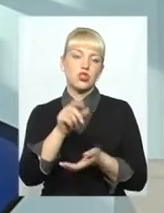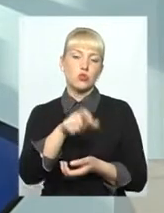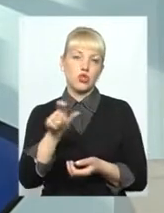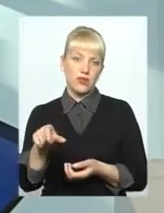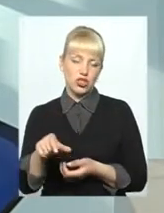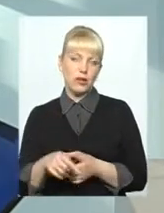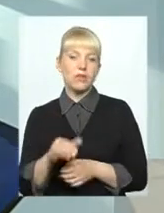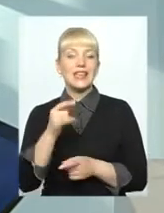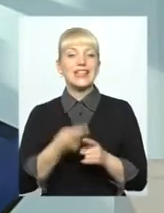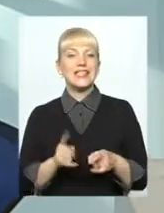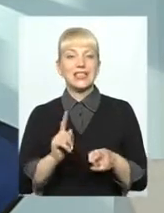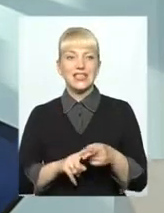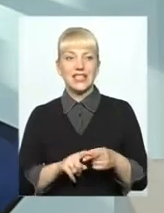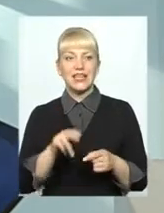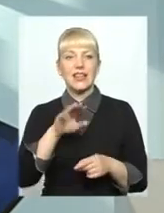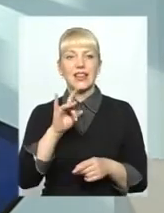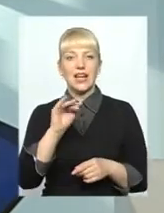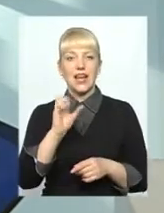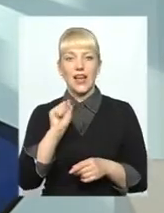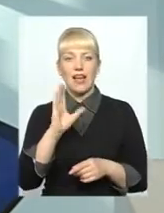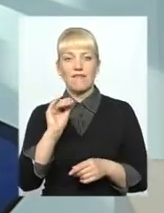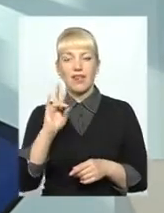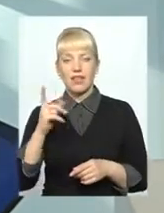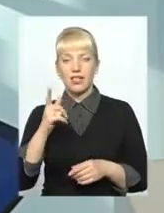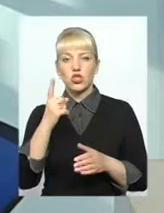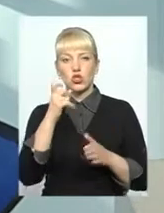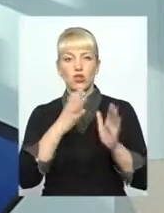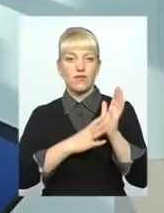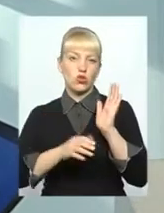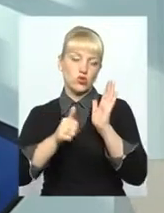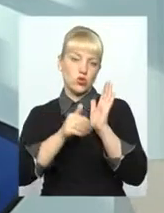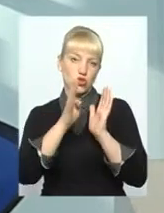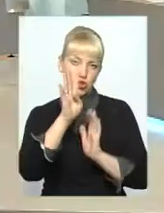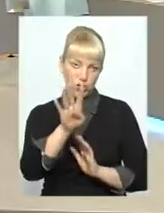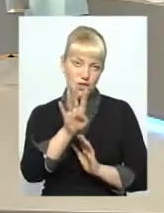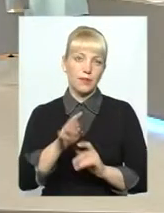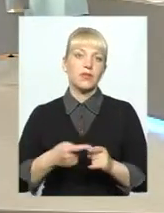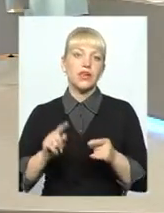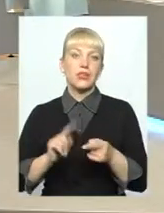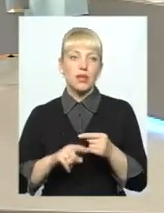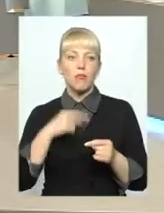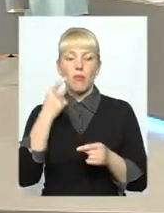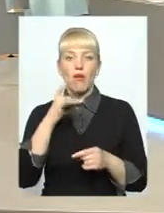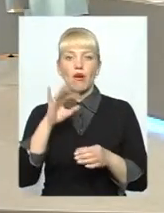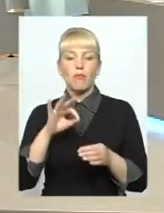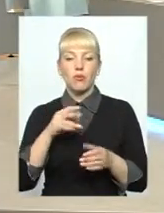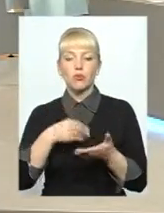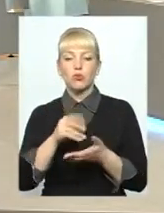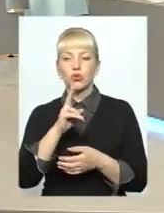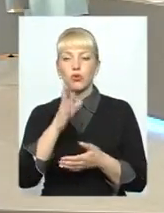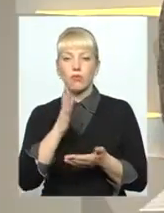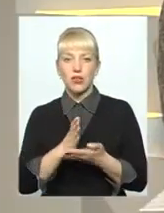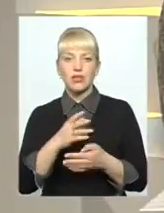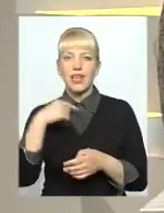З них за травень місяць – 194. Мова йде про споживачів, які мають індивідуальні